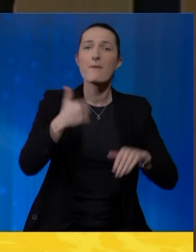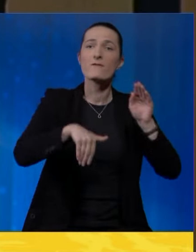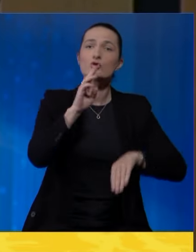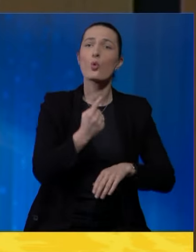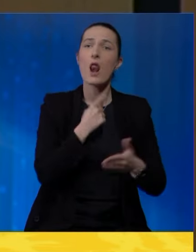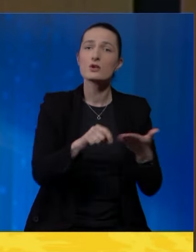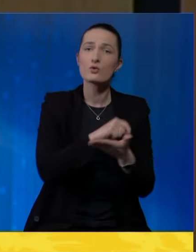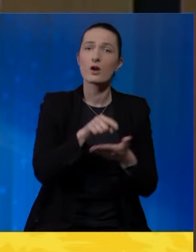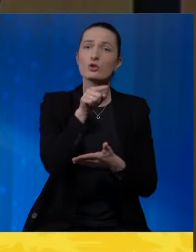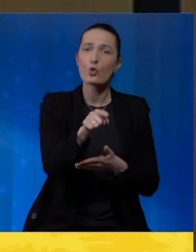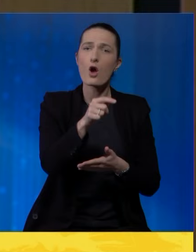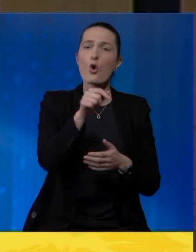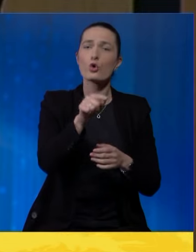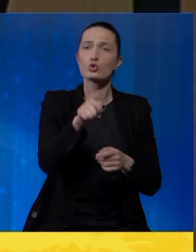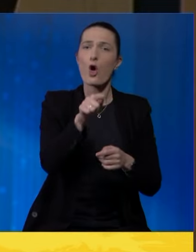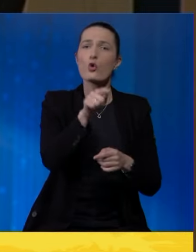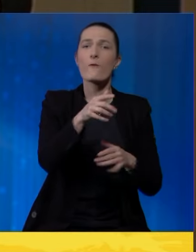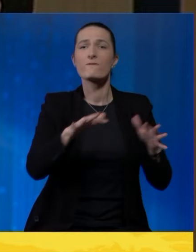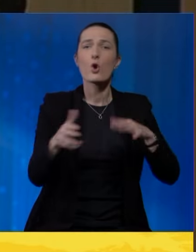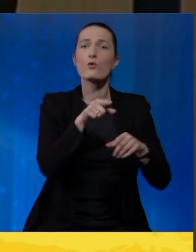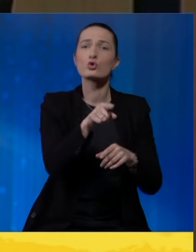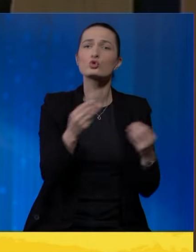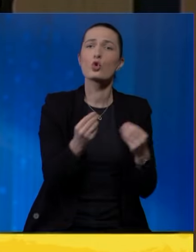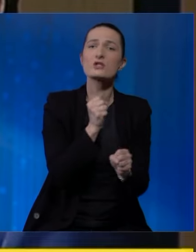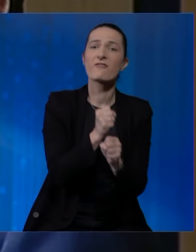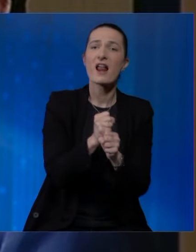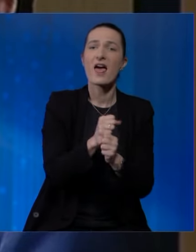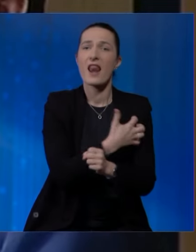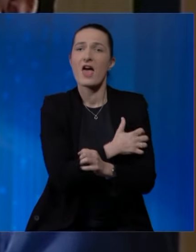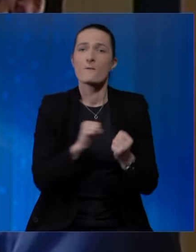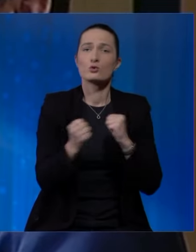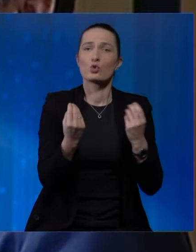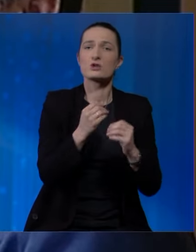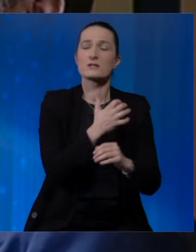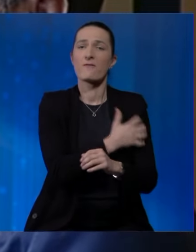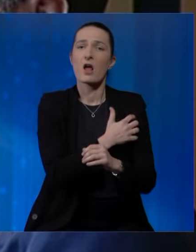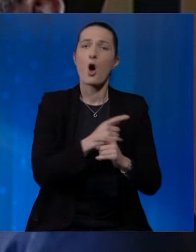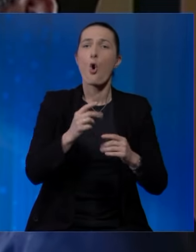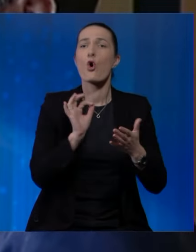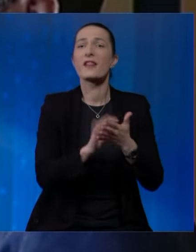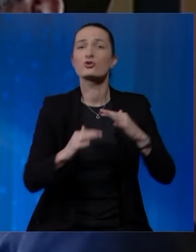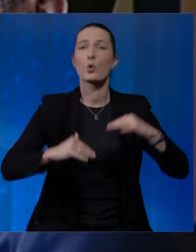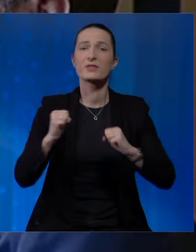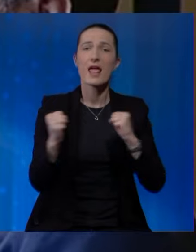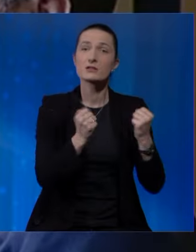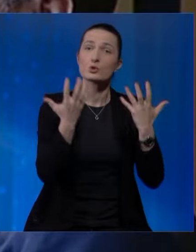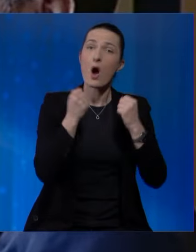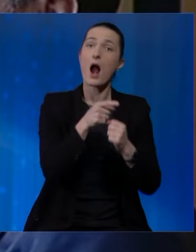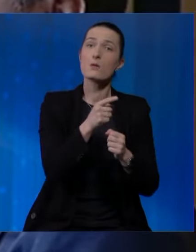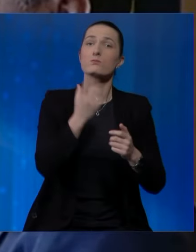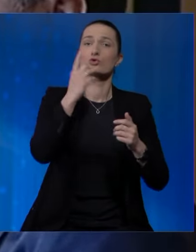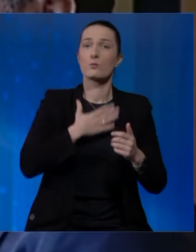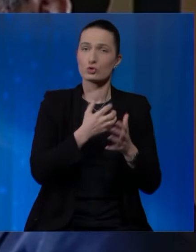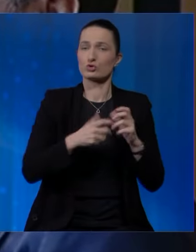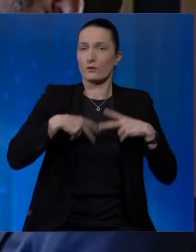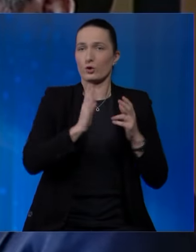većinu glasova. I to je ono, vjerovatno, što stvara i nervozost, što stvara određenu tenziju i tako dalje. Ali, Božemove, mislim, život